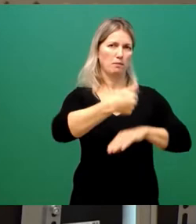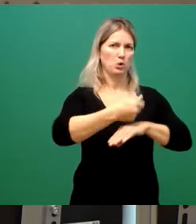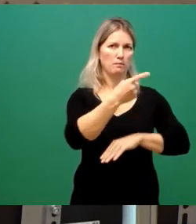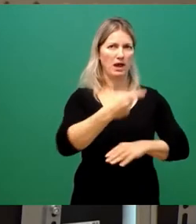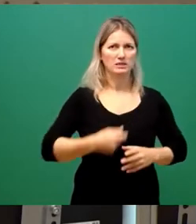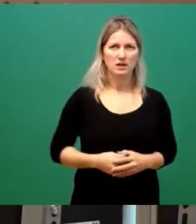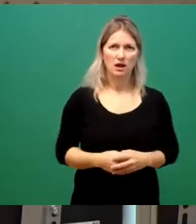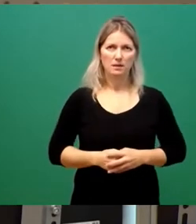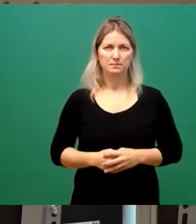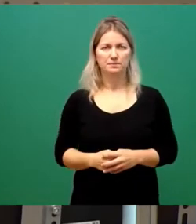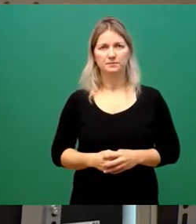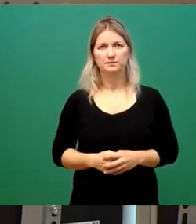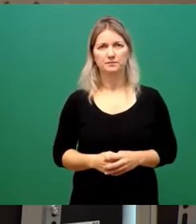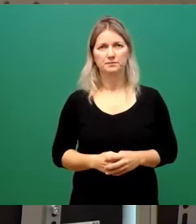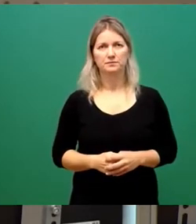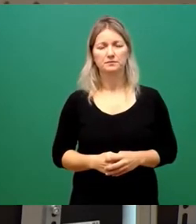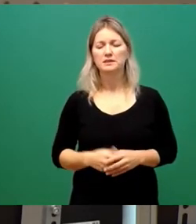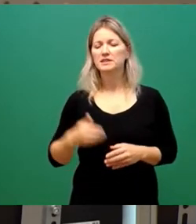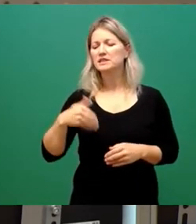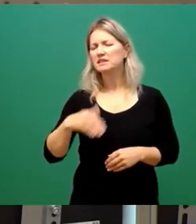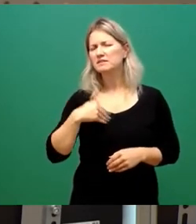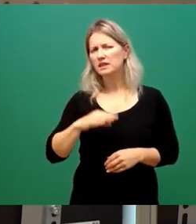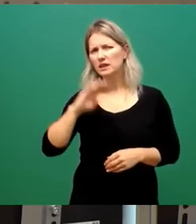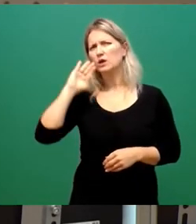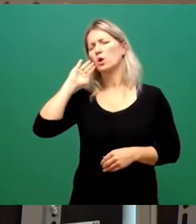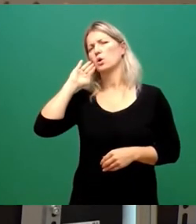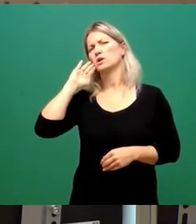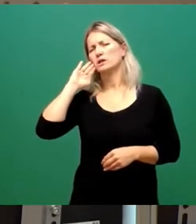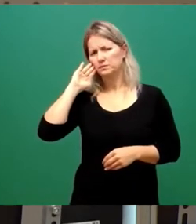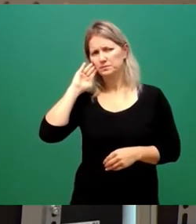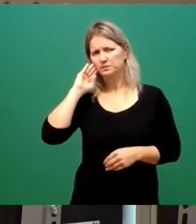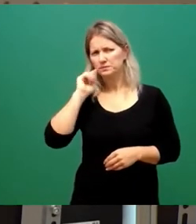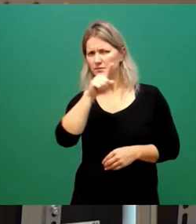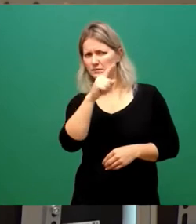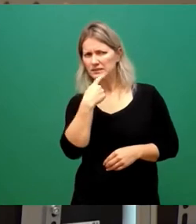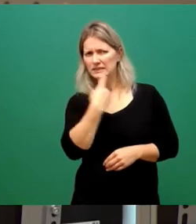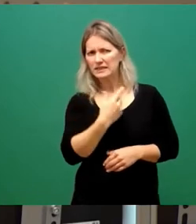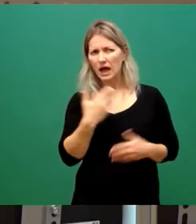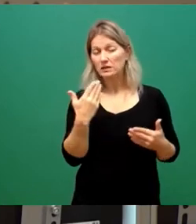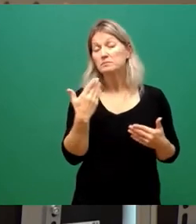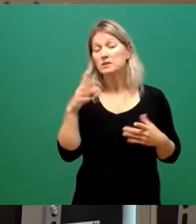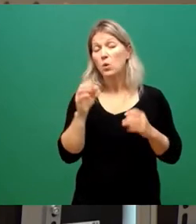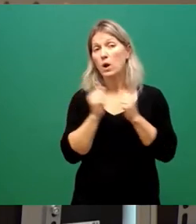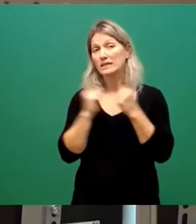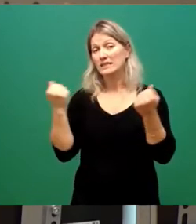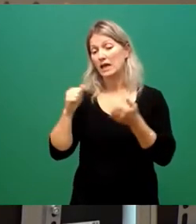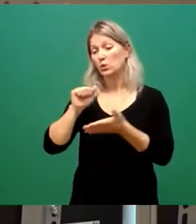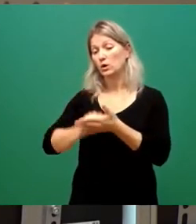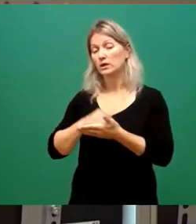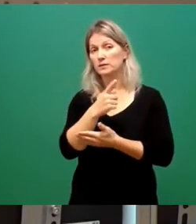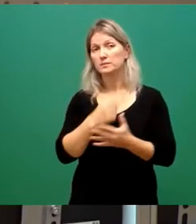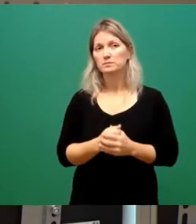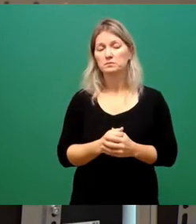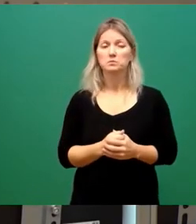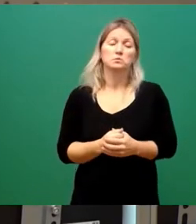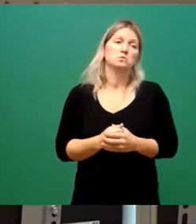Und jetzt habe ich mal gehört, jetzt habe ich dann auch gehört, diesen Zungenschlag bei Ihnen, das hat jedenfalls die Presse wiedergegeben. Naja, wir brauchen ja gar